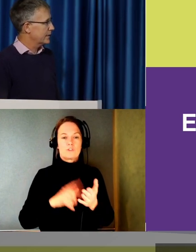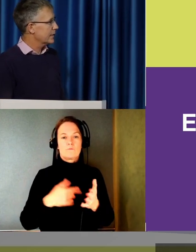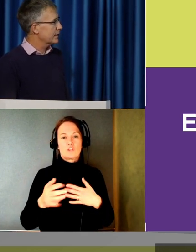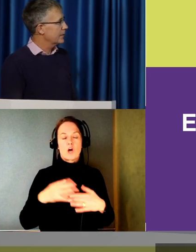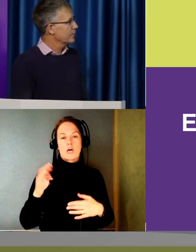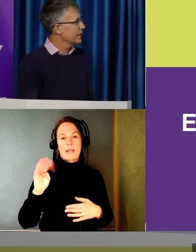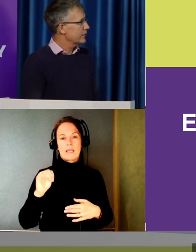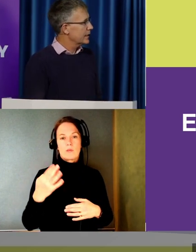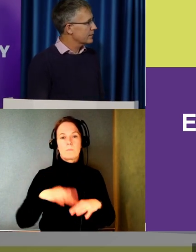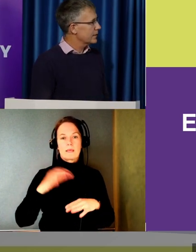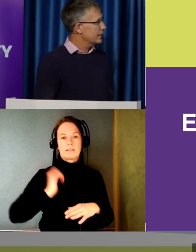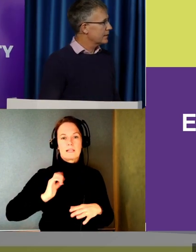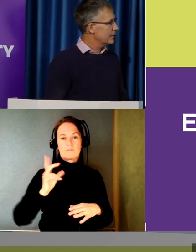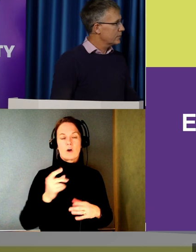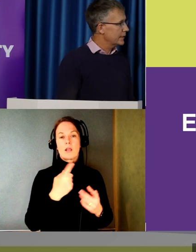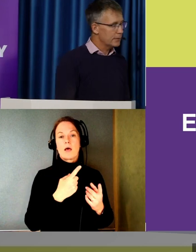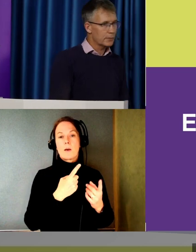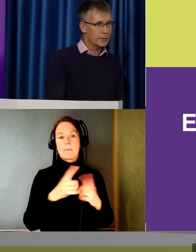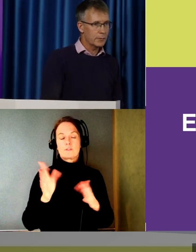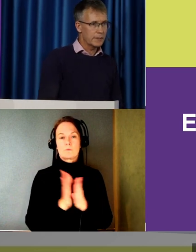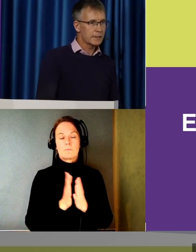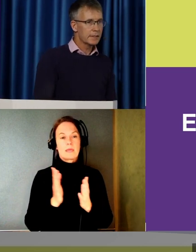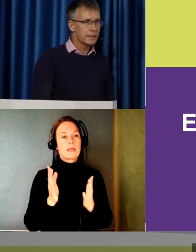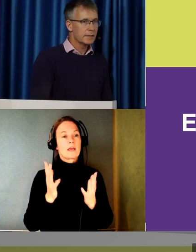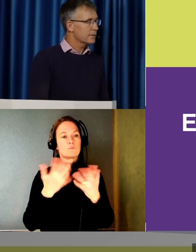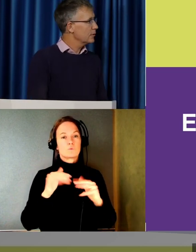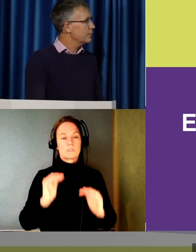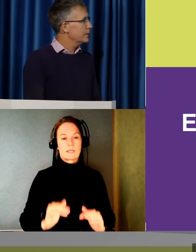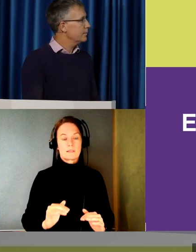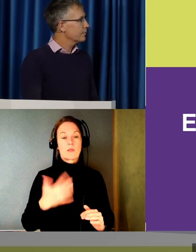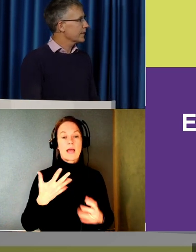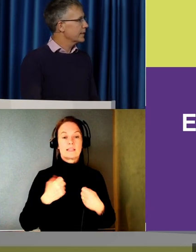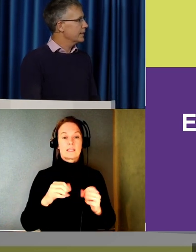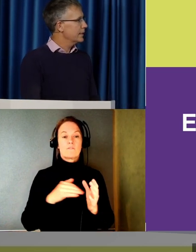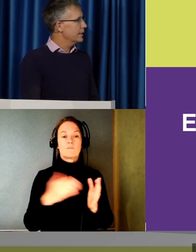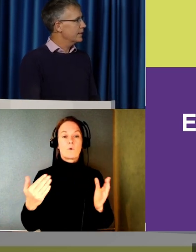funktionsnedsättning. Och det är alltså ett initiativ från EU-kommissionen som